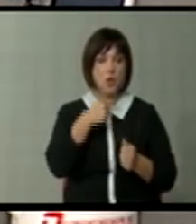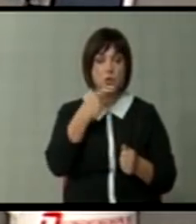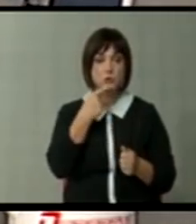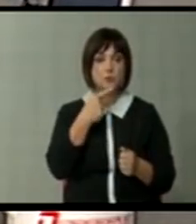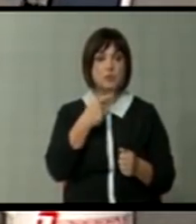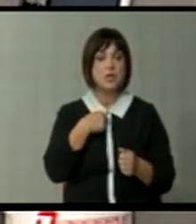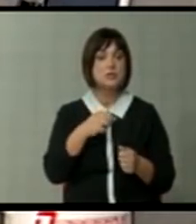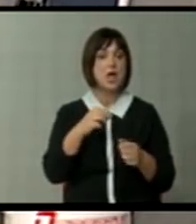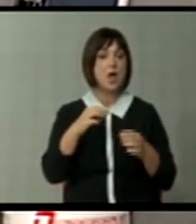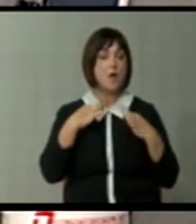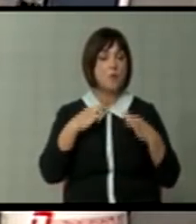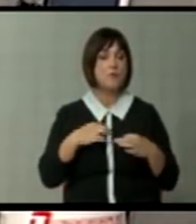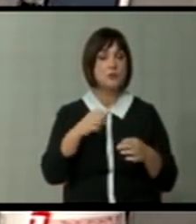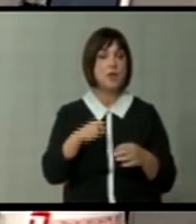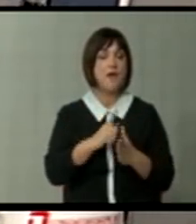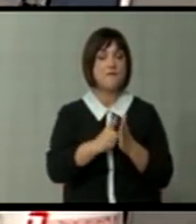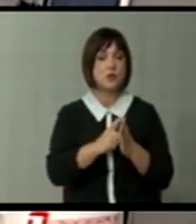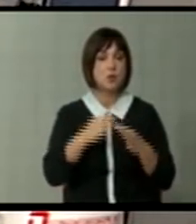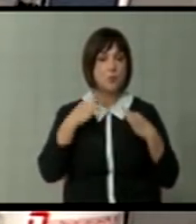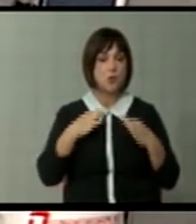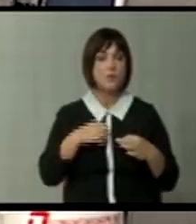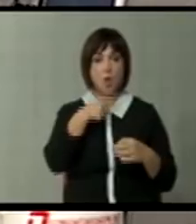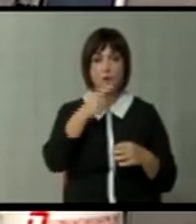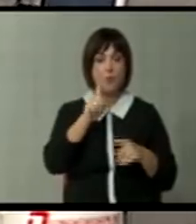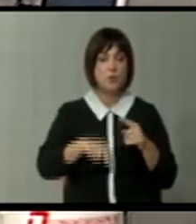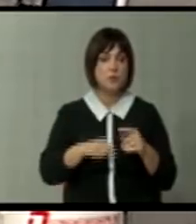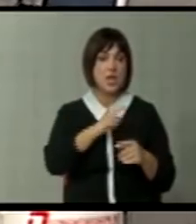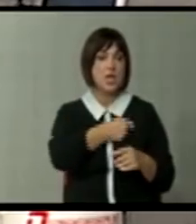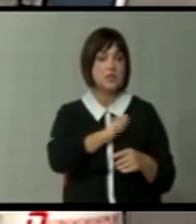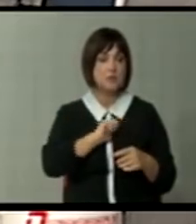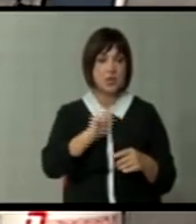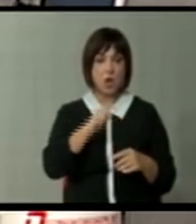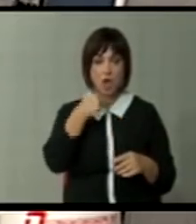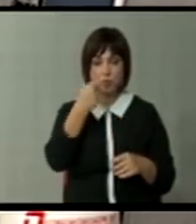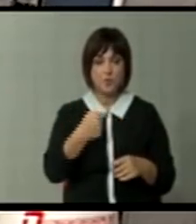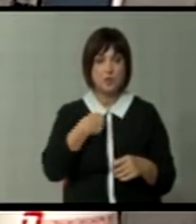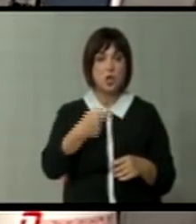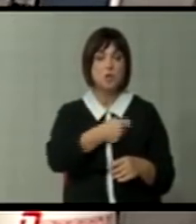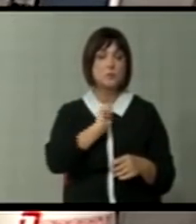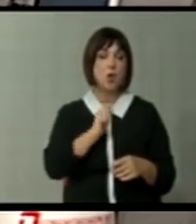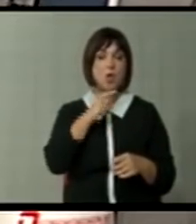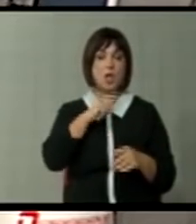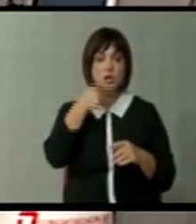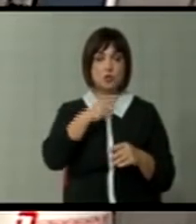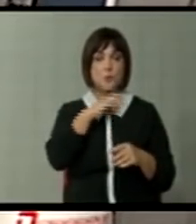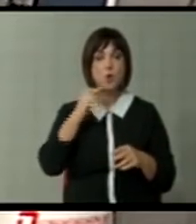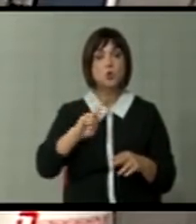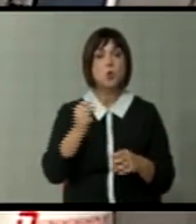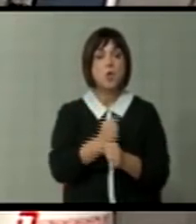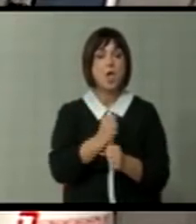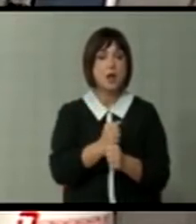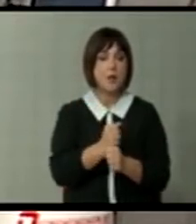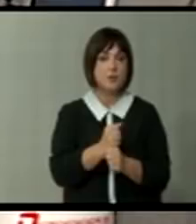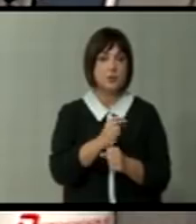доцент во вонреден професор. Я го кажува просветниот инспектор Ильевски, не го кажувам јас. Па тој кажуваше многу други работи, меѓу таза за